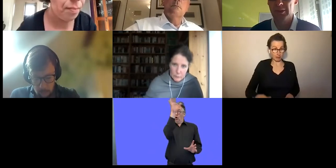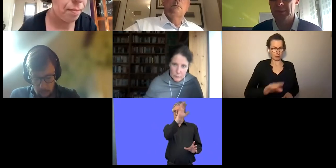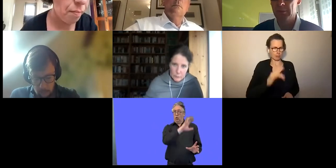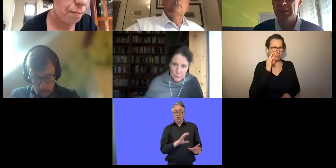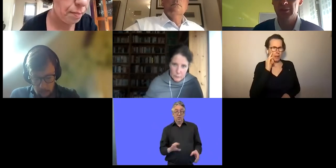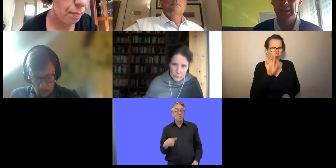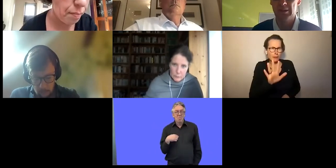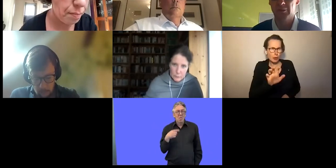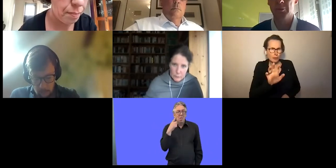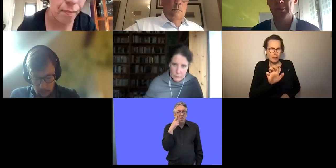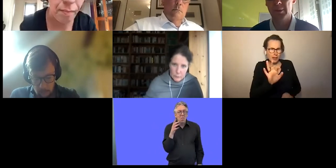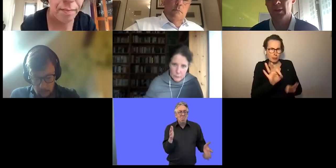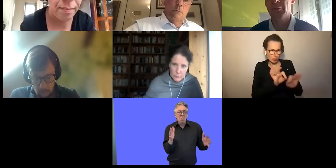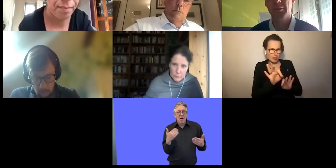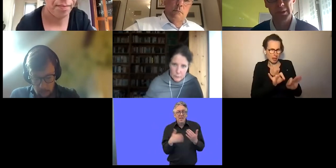vorgeben.